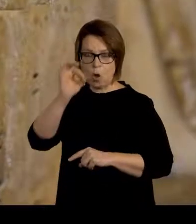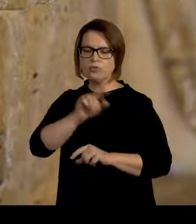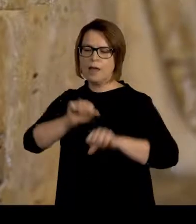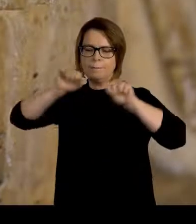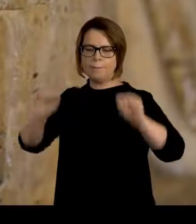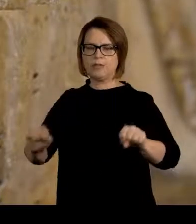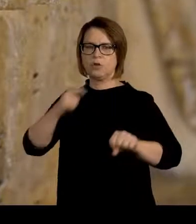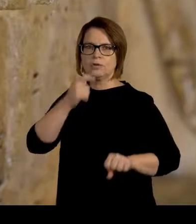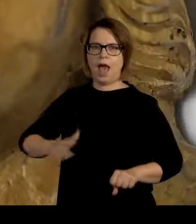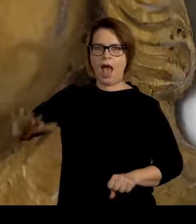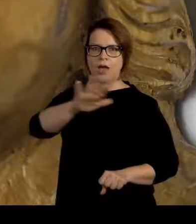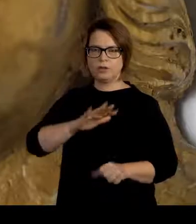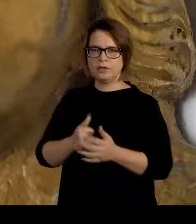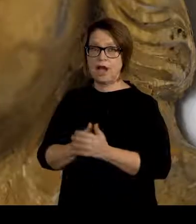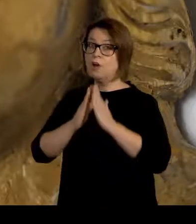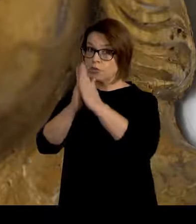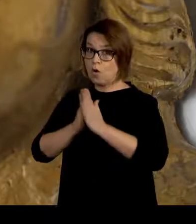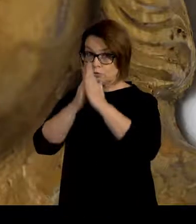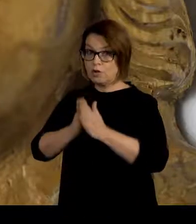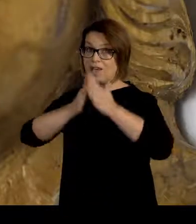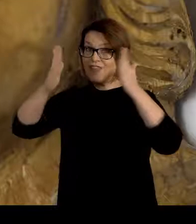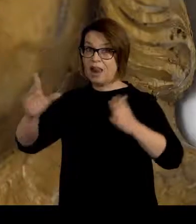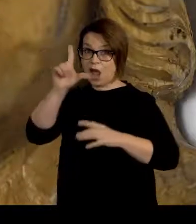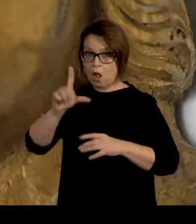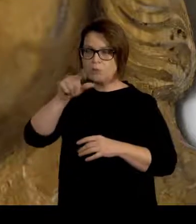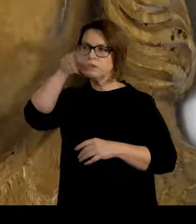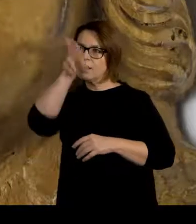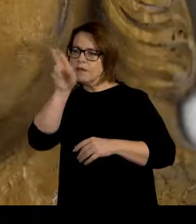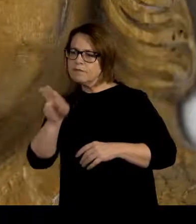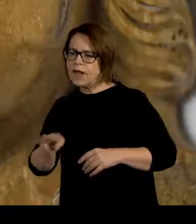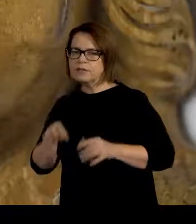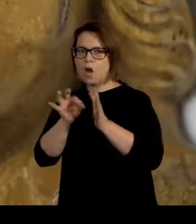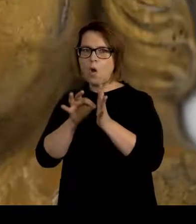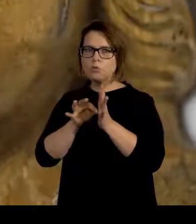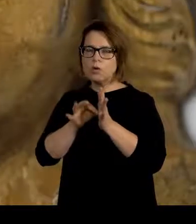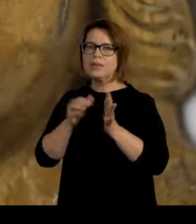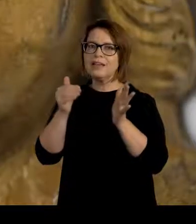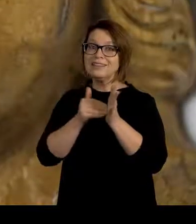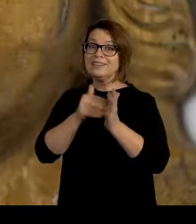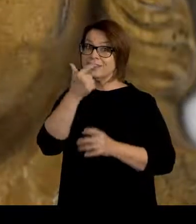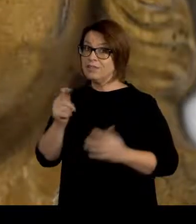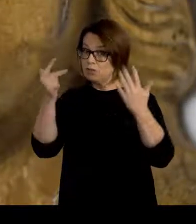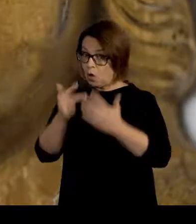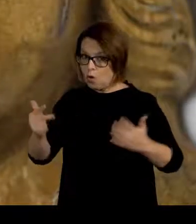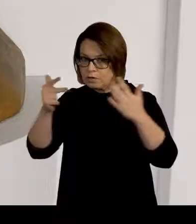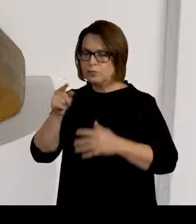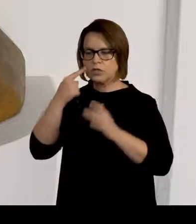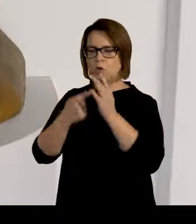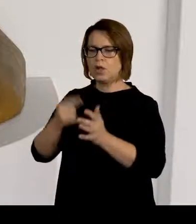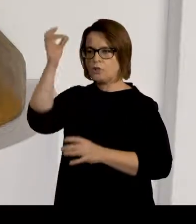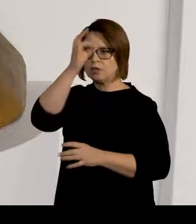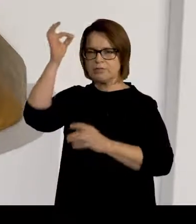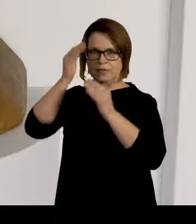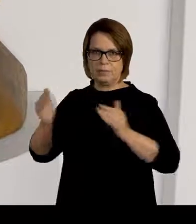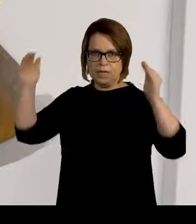patrónom národa. V kostole vo Veľkej Lomnici sa nachádza freska z obdobia okolo roku 1280, zobrazujúca Sv.